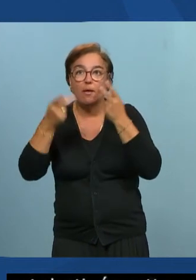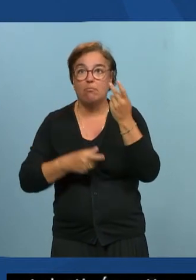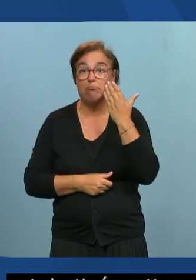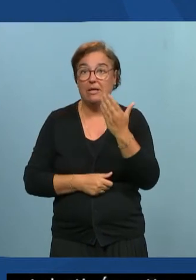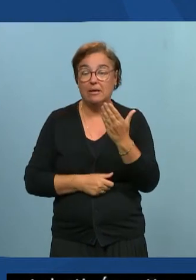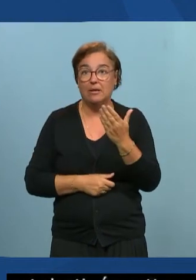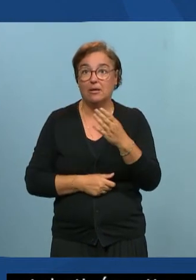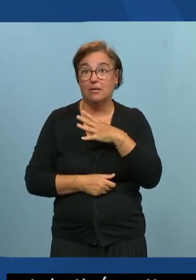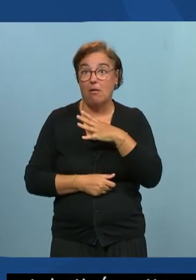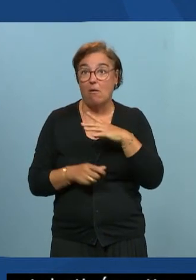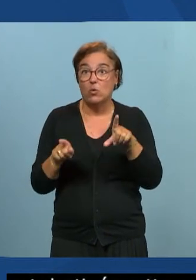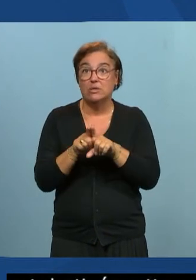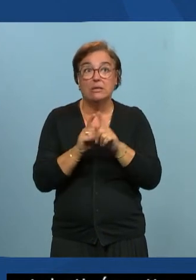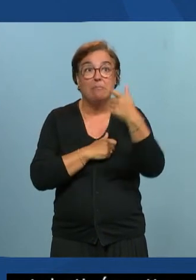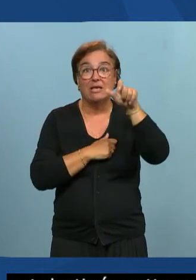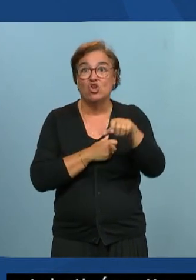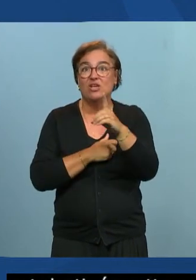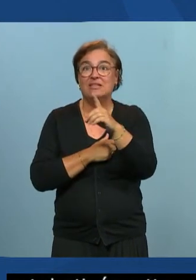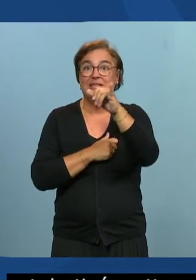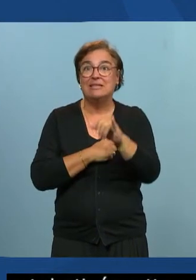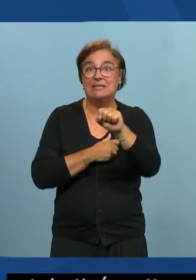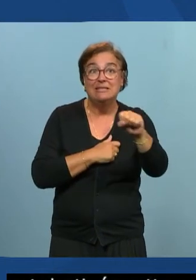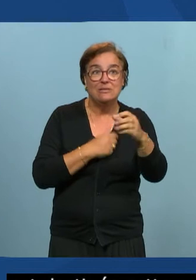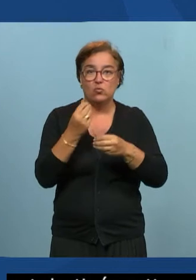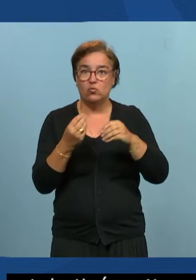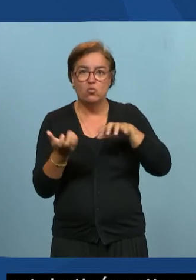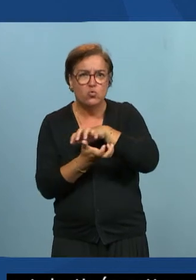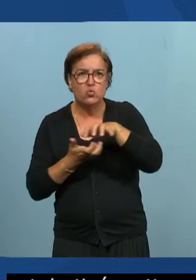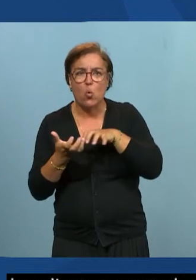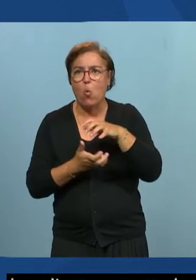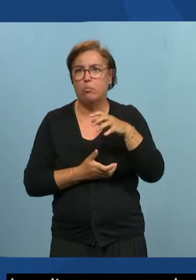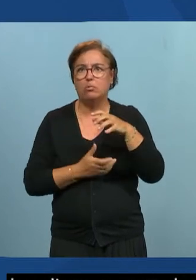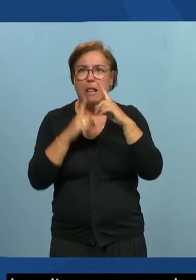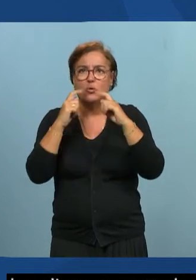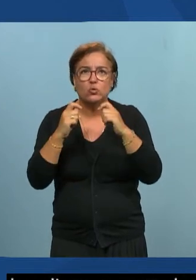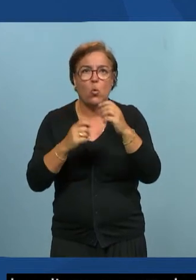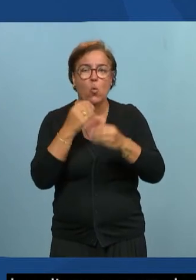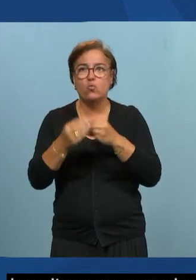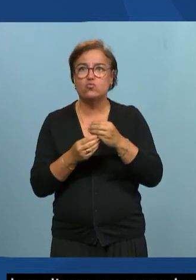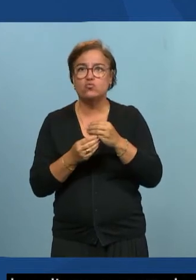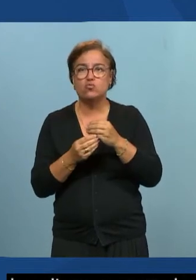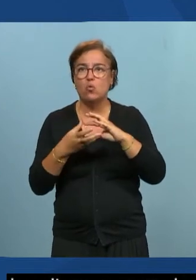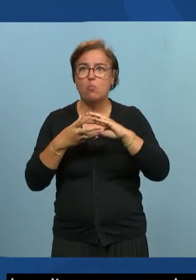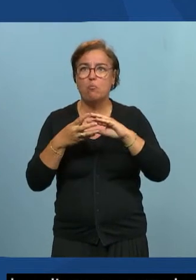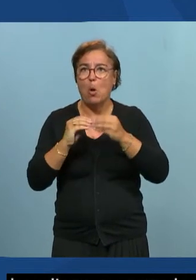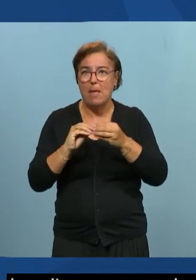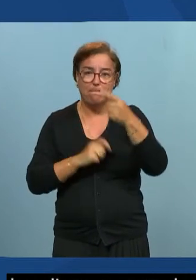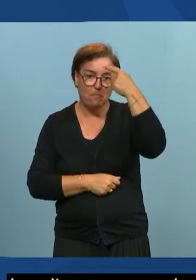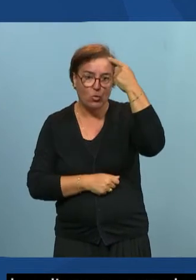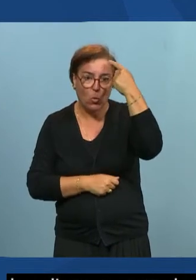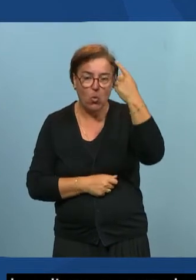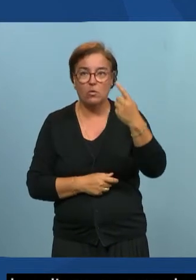ça va toucher des personnes qui sont dyslexiques, qui ont des troubles de l'attention, qui ont un handicap mentaux, etc. On détaillera un petit peu tout à l'heure.